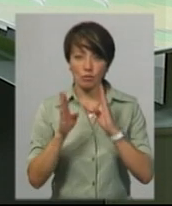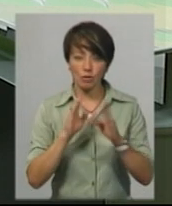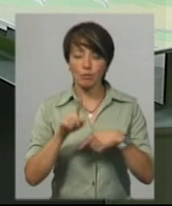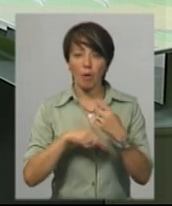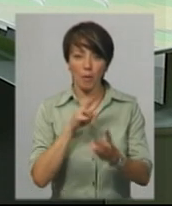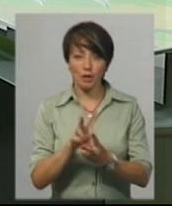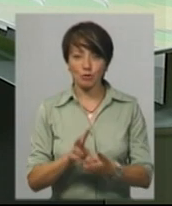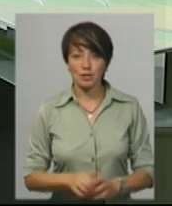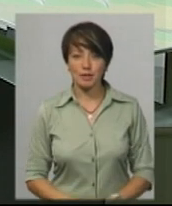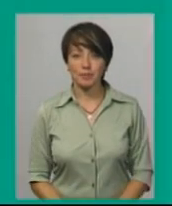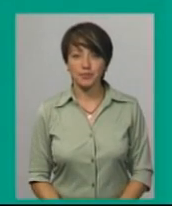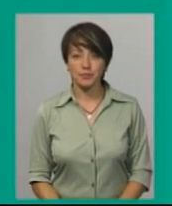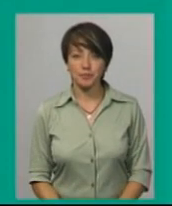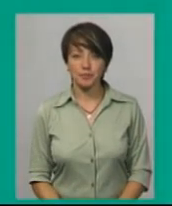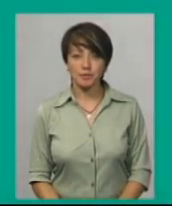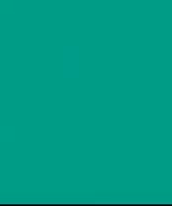Побачимось.